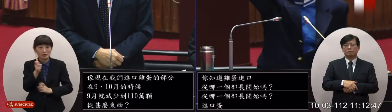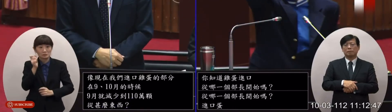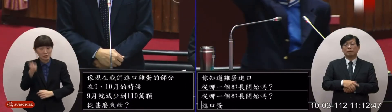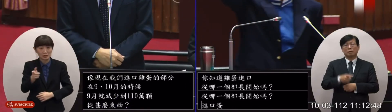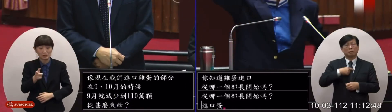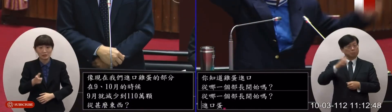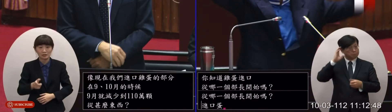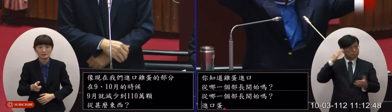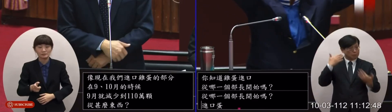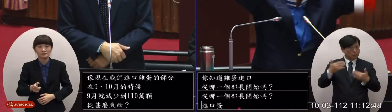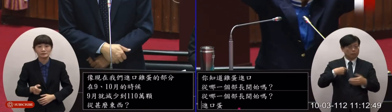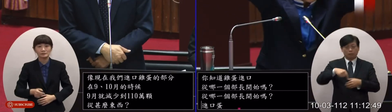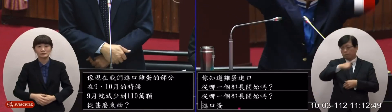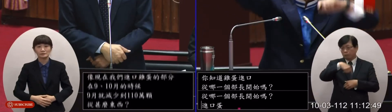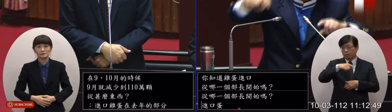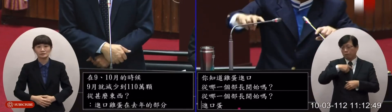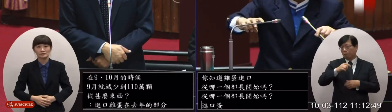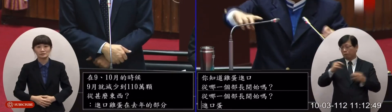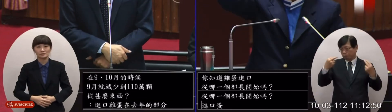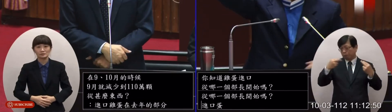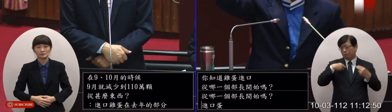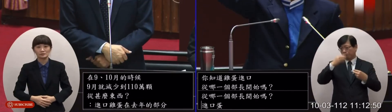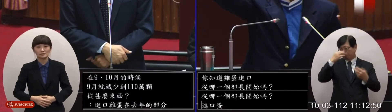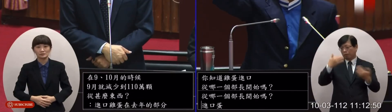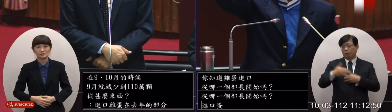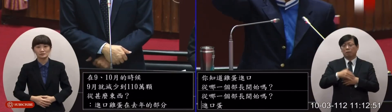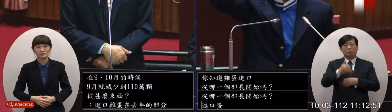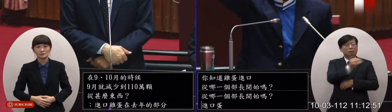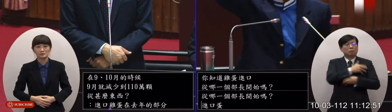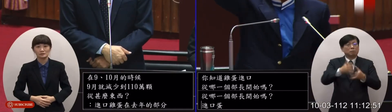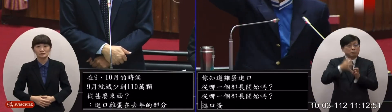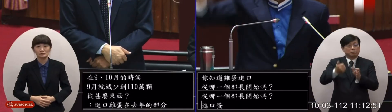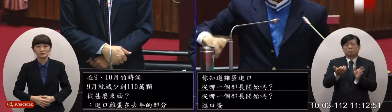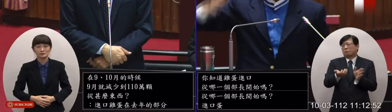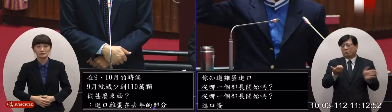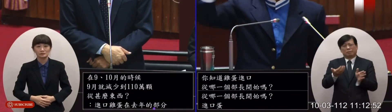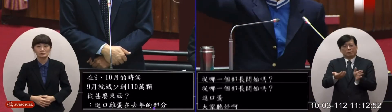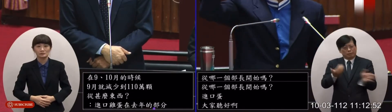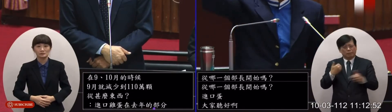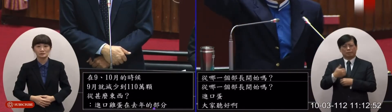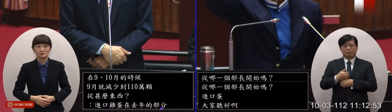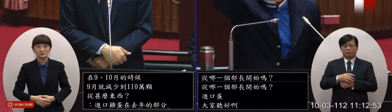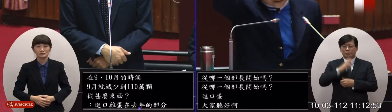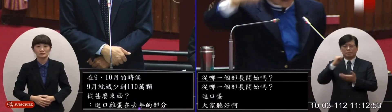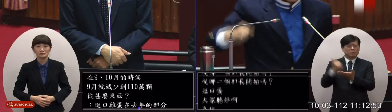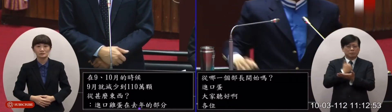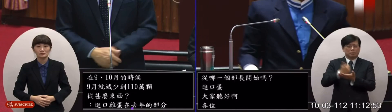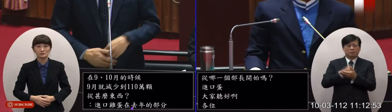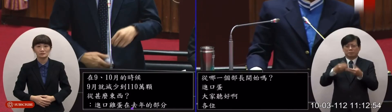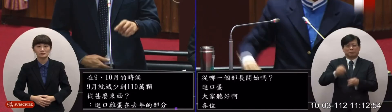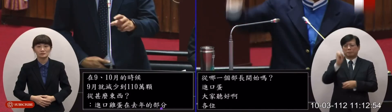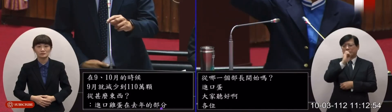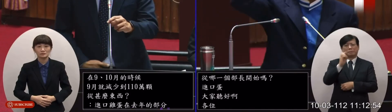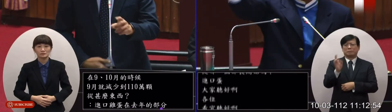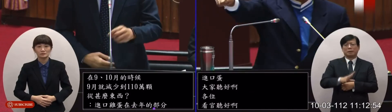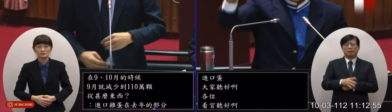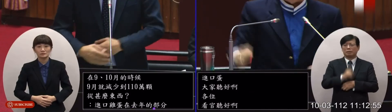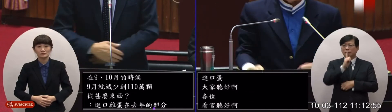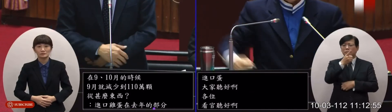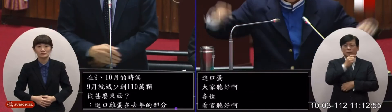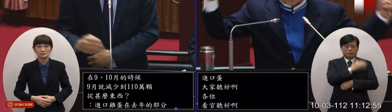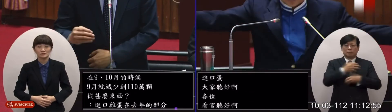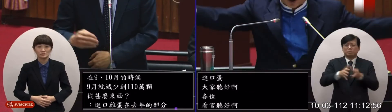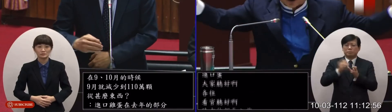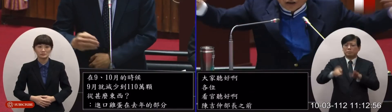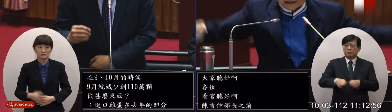聽好啊各位看官聽好啊陳其中部長之前沒有進口過雞蛋啊只有陳其中